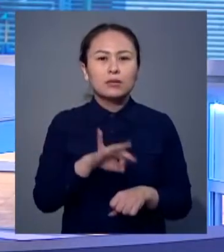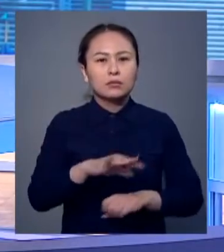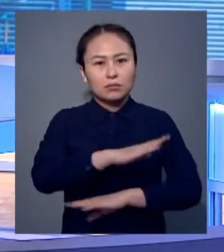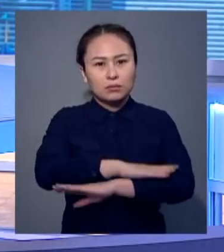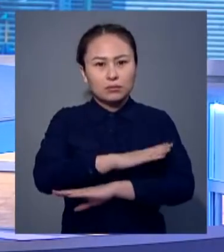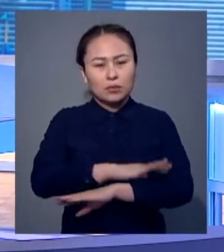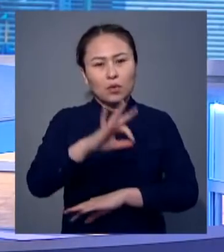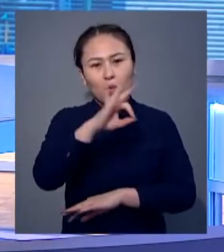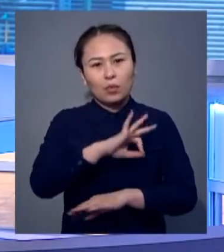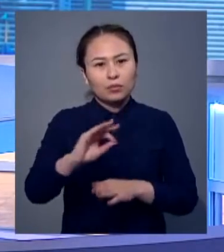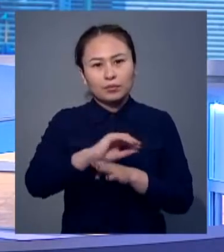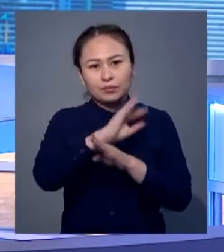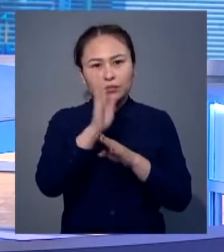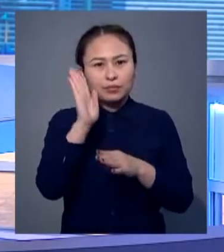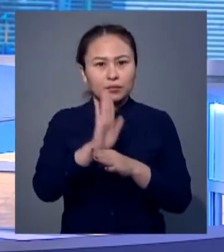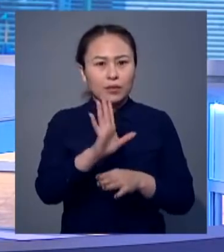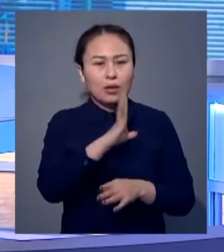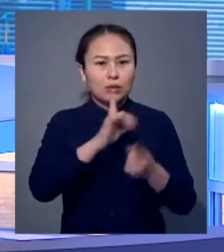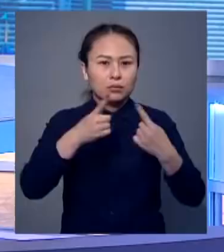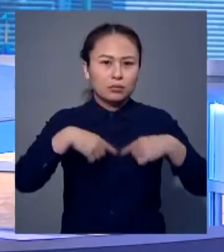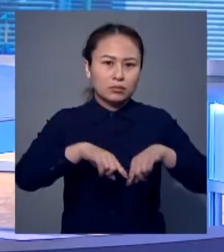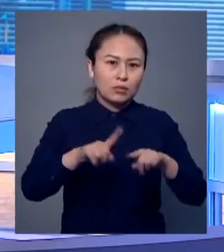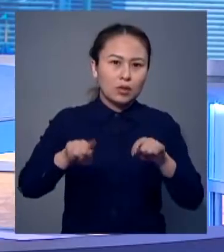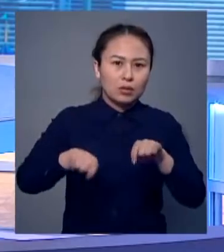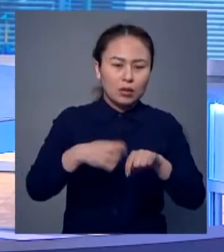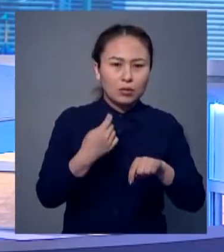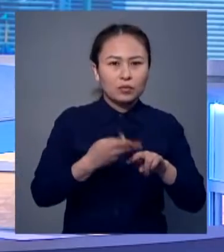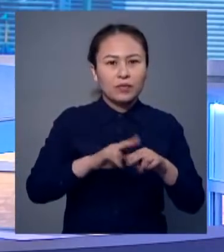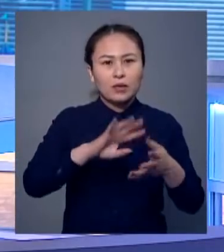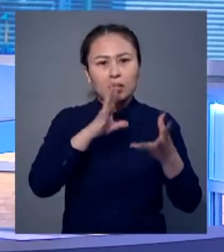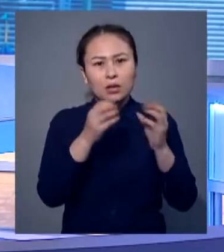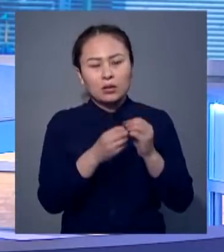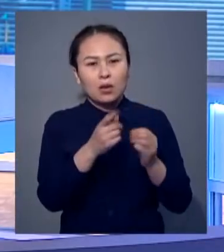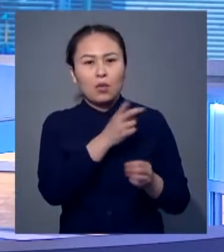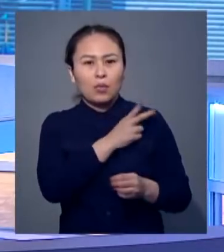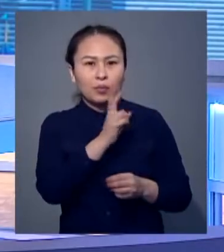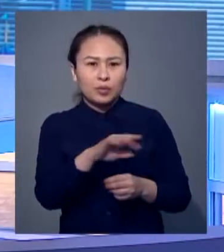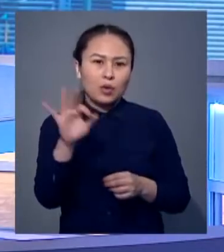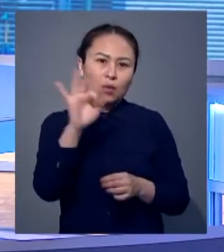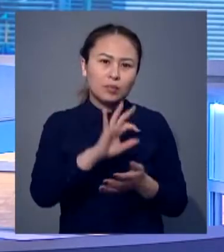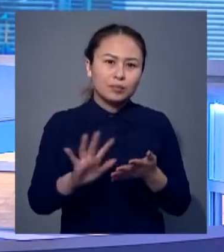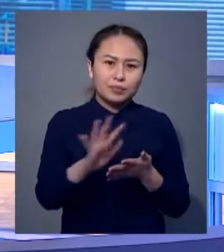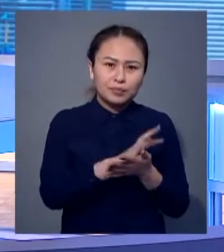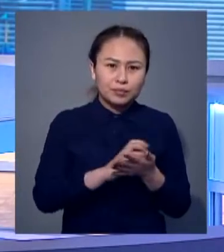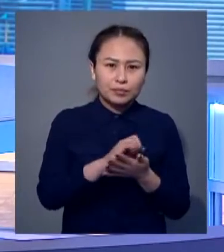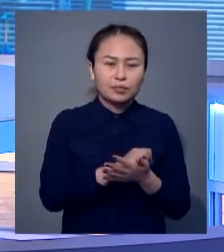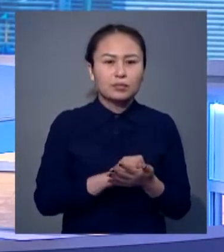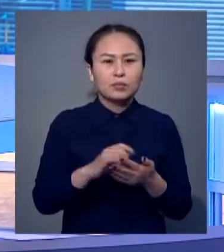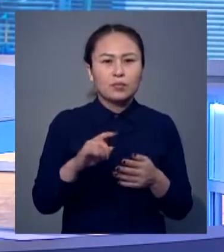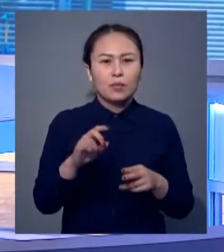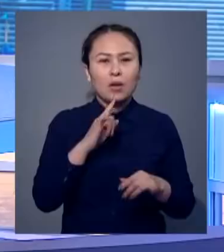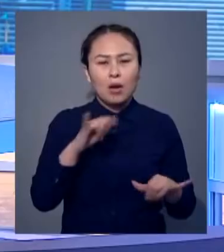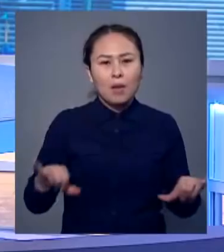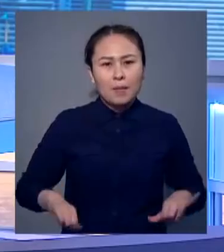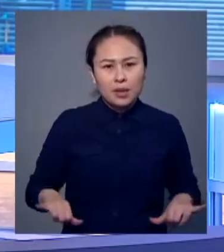тәртіпті қамтамасыз ет өттапсырды. Қоғамдық тәртіпті бұзып, кісі өліміне және дүние мүліктің білінуіне әкеп соқтырғаны